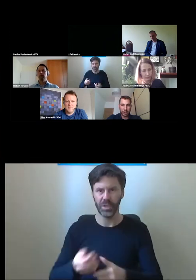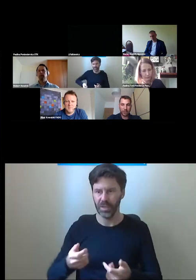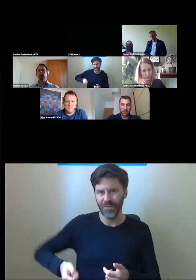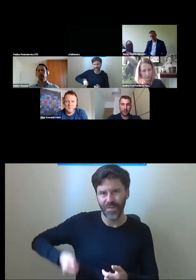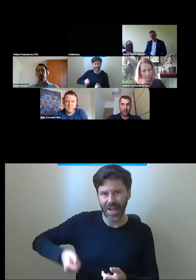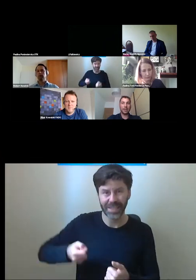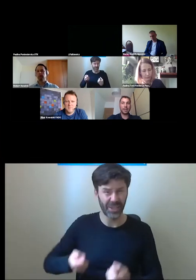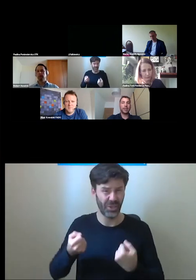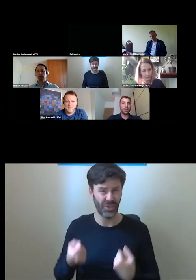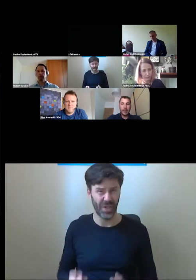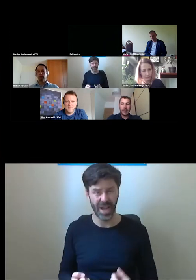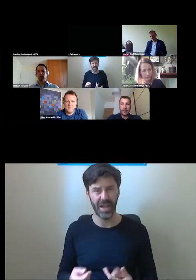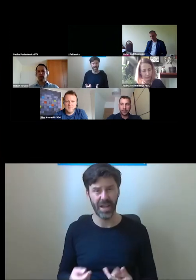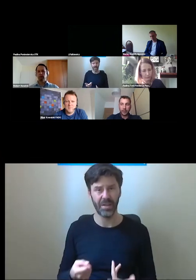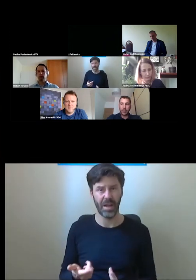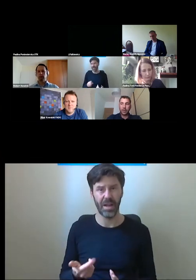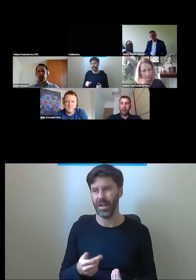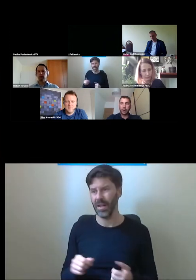bo jest to większy wydatek energetyczny,